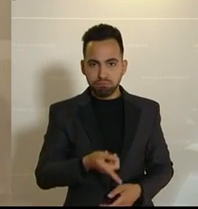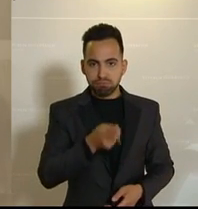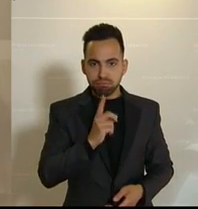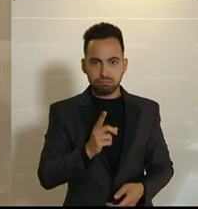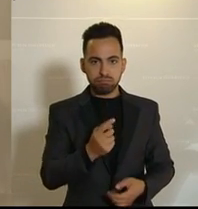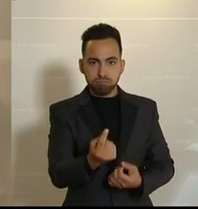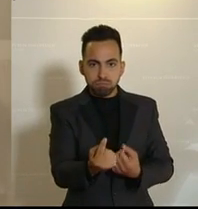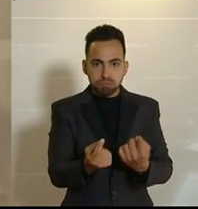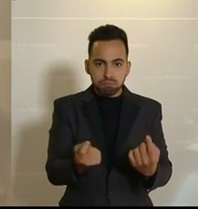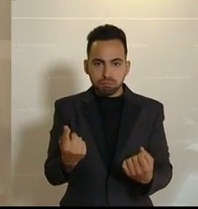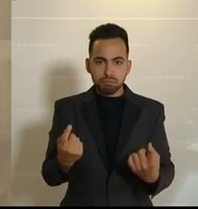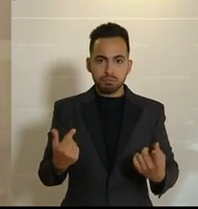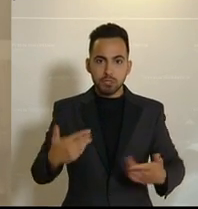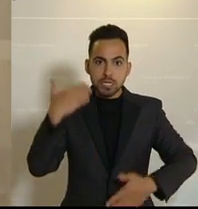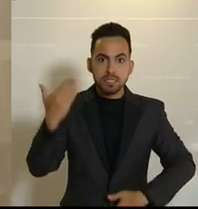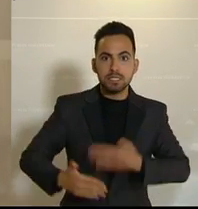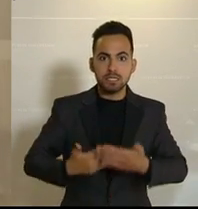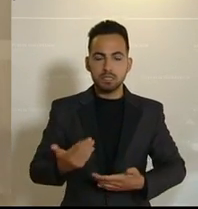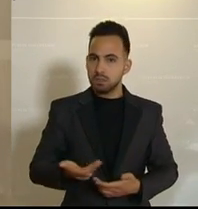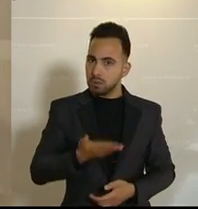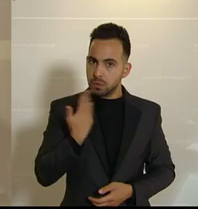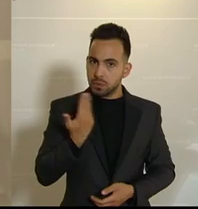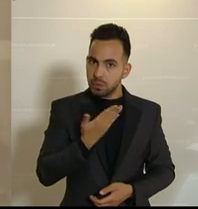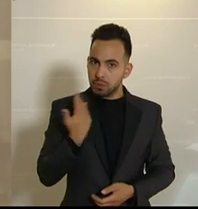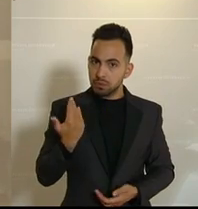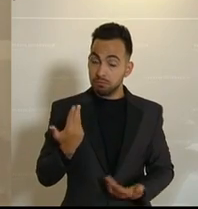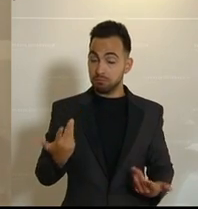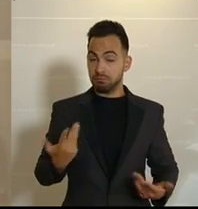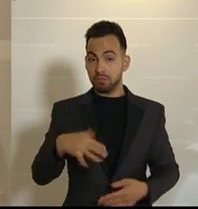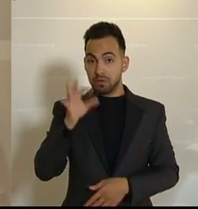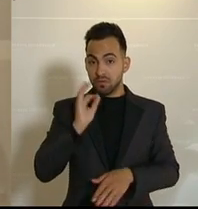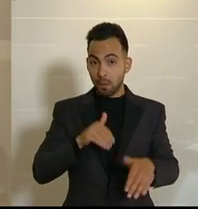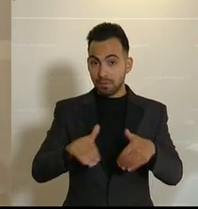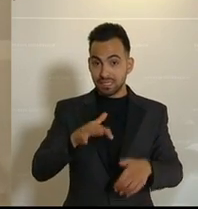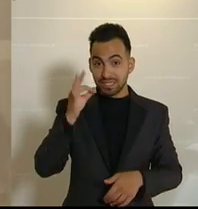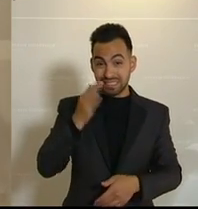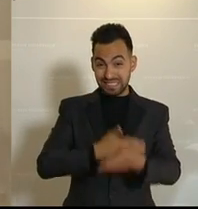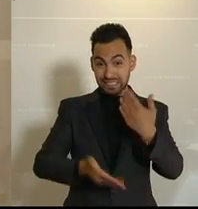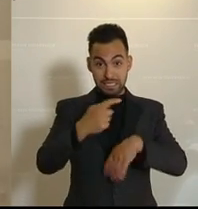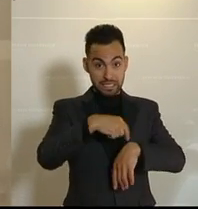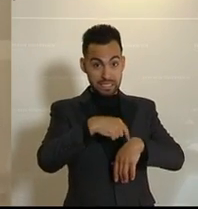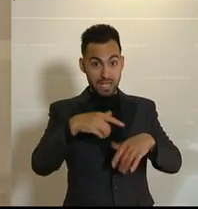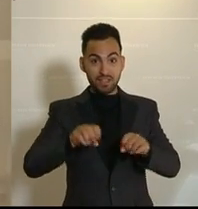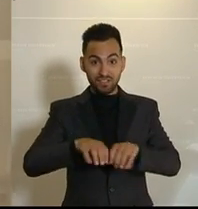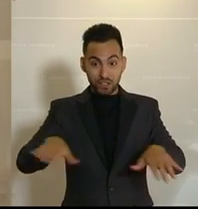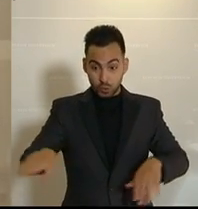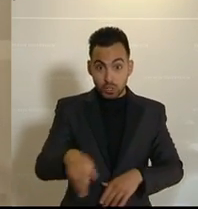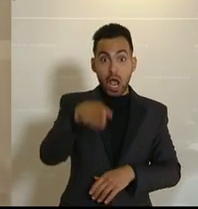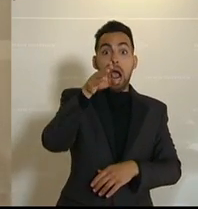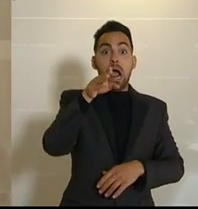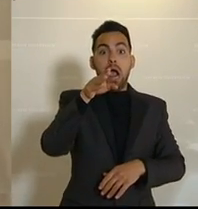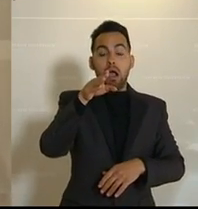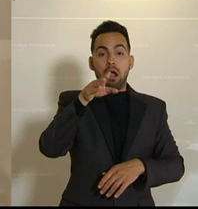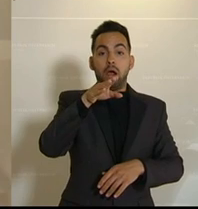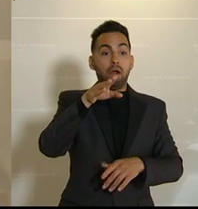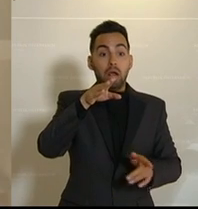abgespeckten Miniversion. Zu diesem Zeitpunkt, Frau Ministerin, war der Höhepunkt der Virusverbreitung aber schon